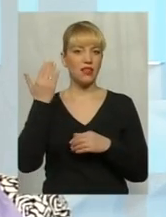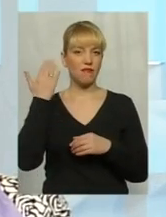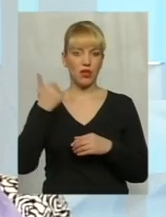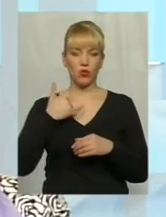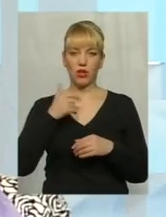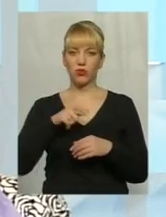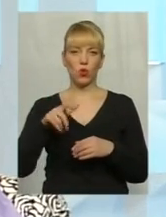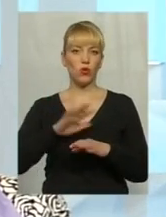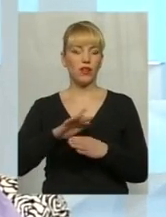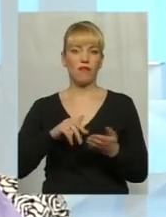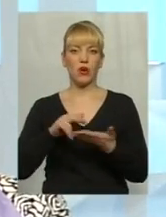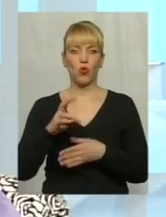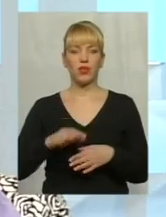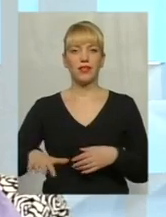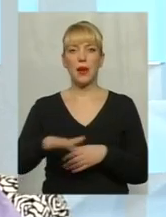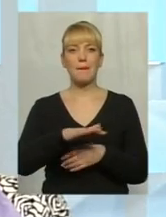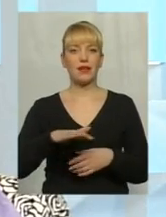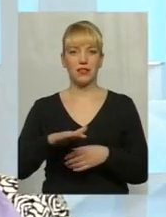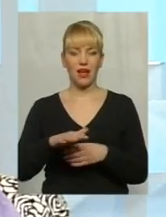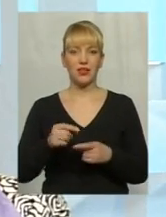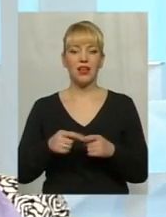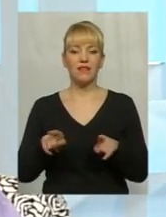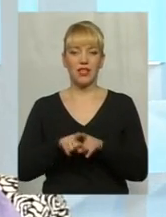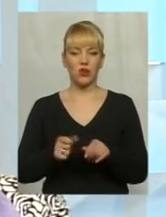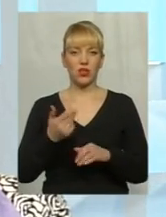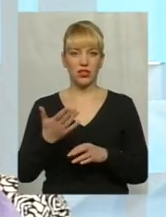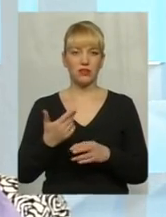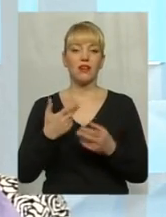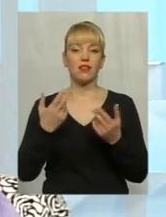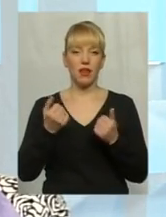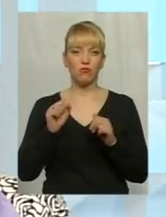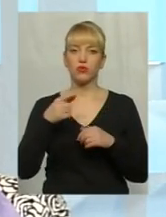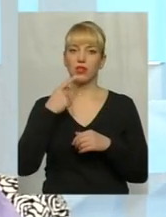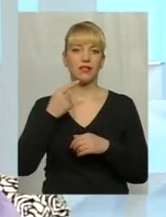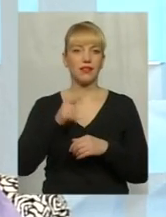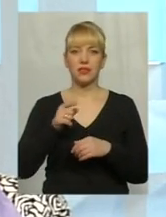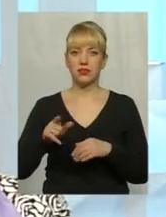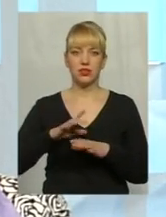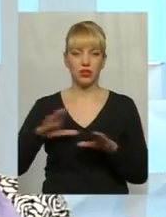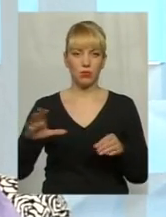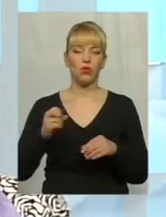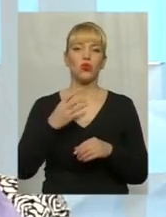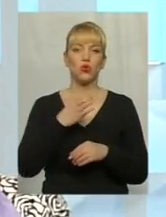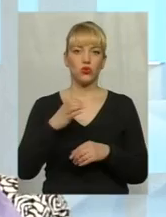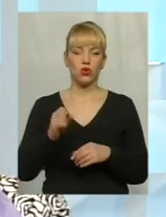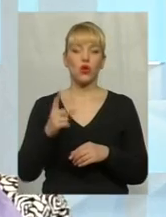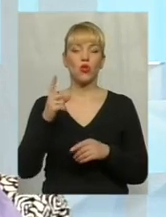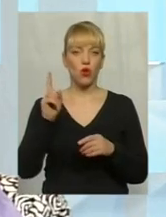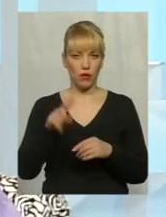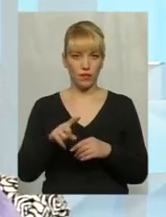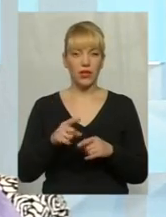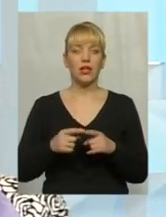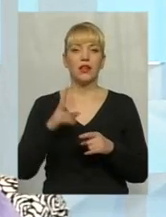і давненько не виходили в такій кількості. Так, це не було декілька тисяч, це було декілька сотень, але разом з тим, на одному Майдані в місті